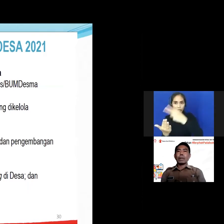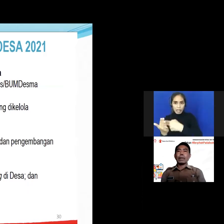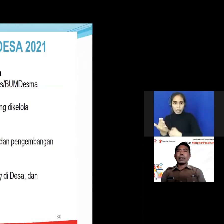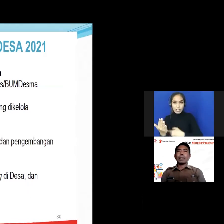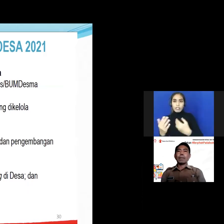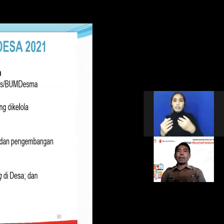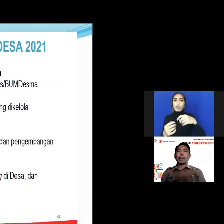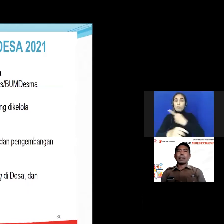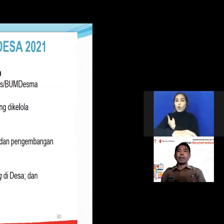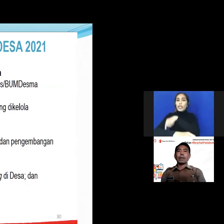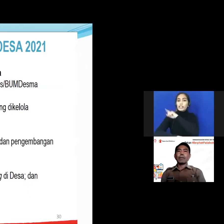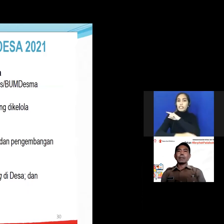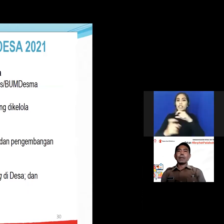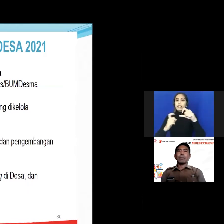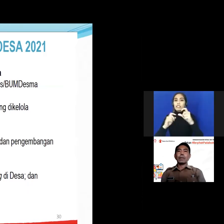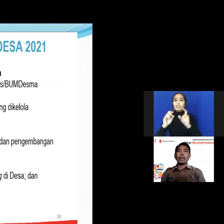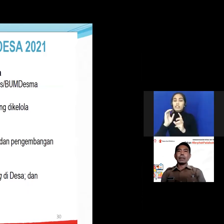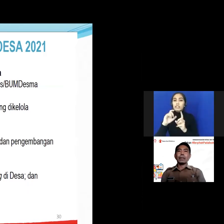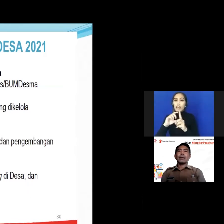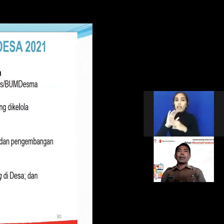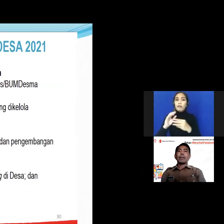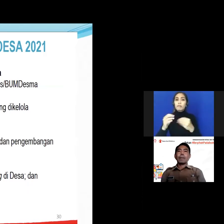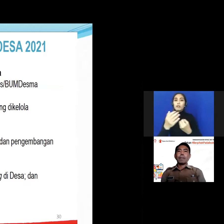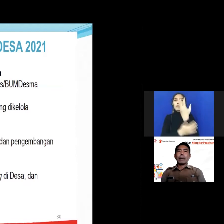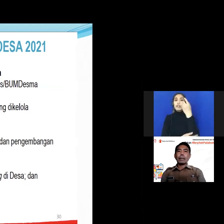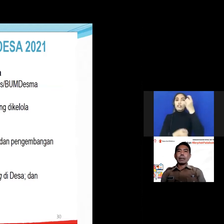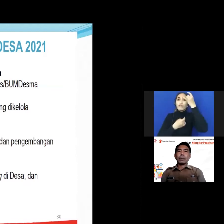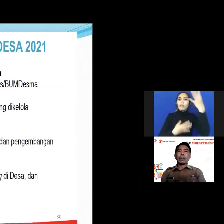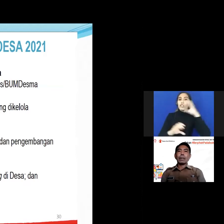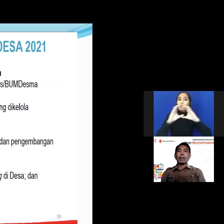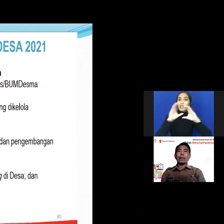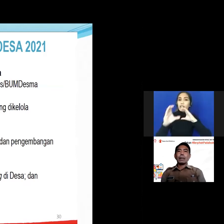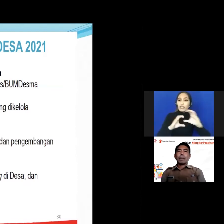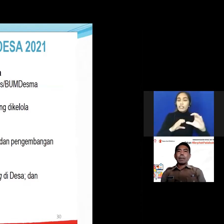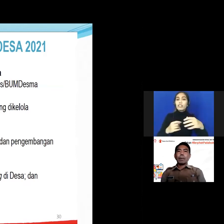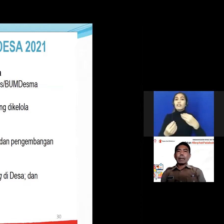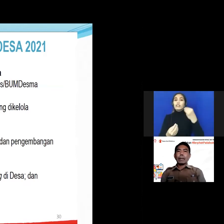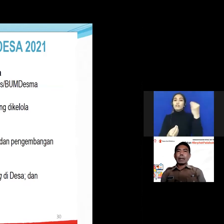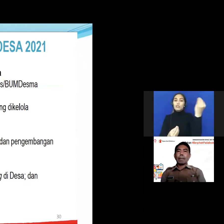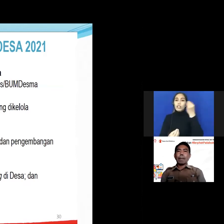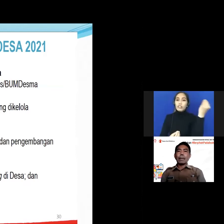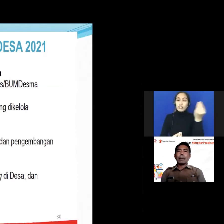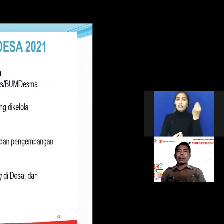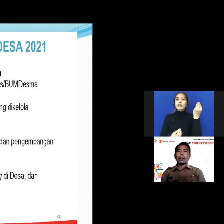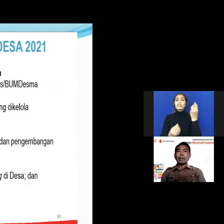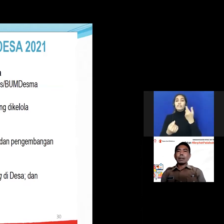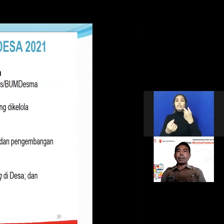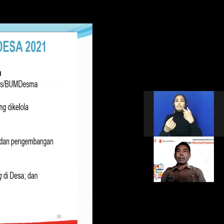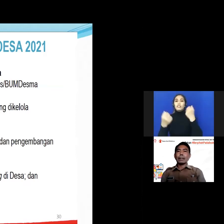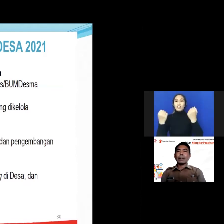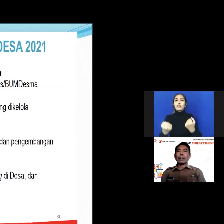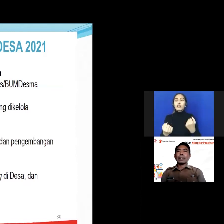dan sumber daya dan pengembangan teknologi informasi dan komunikasi pengembangan desa wisata penguatan ketahanan pangan dan